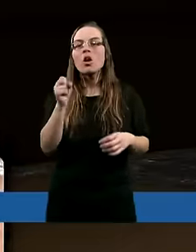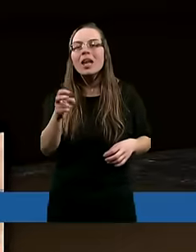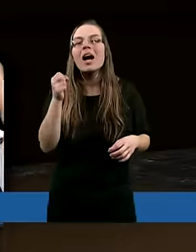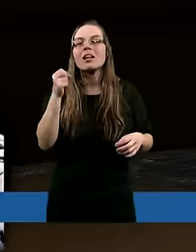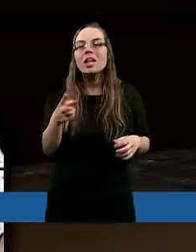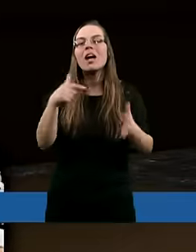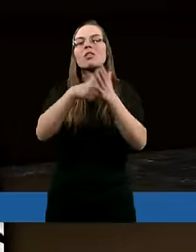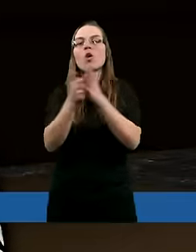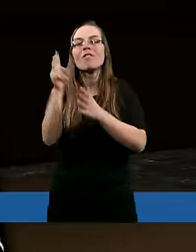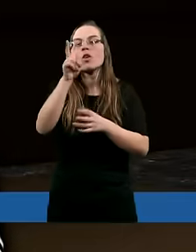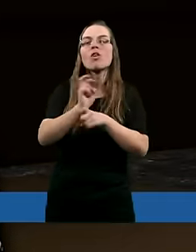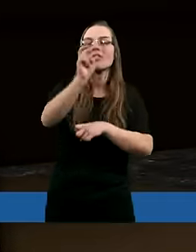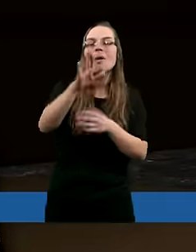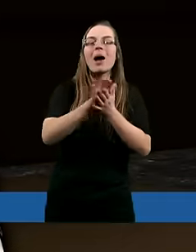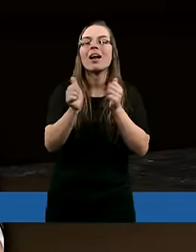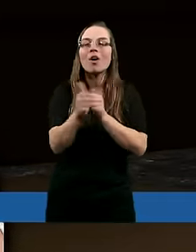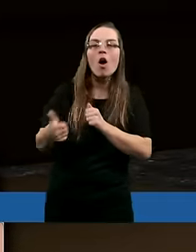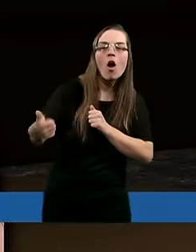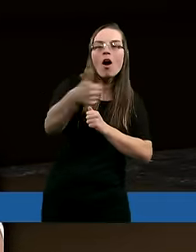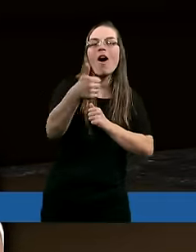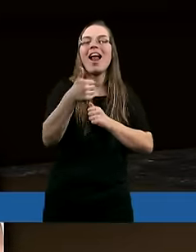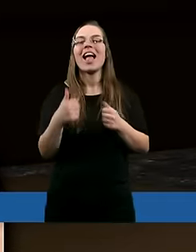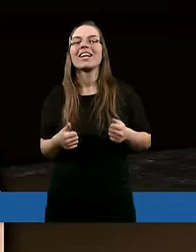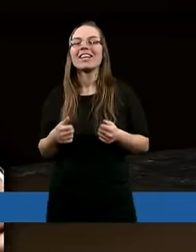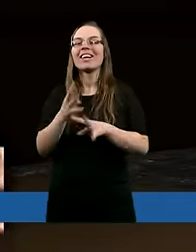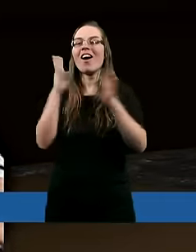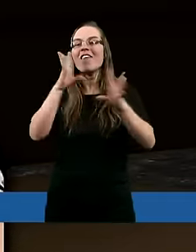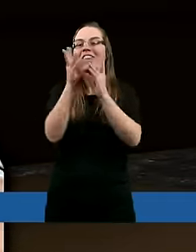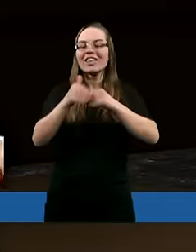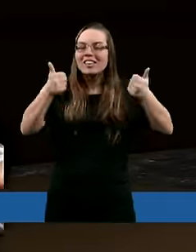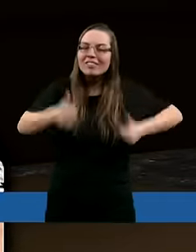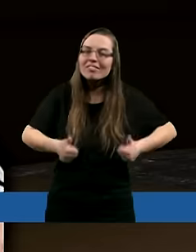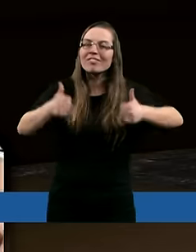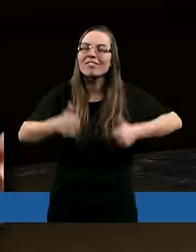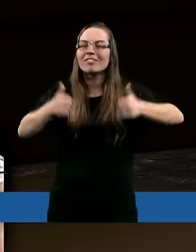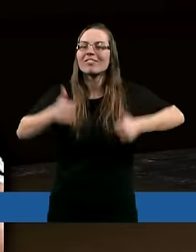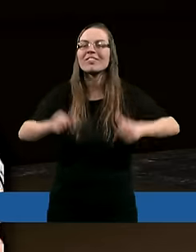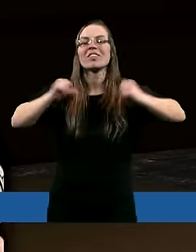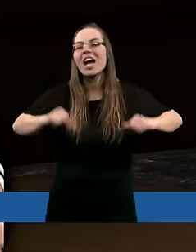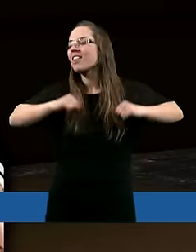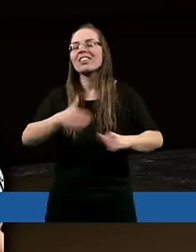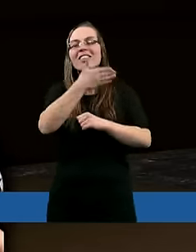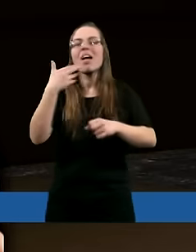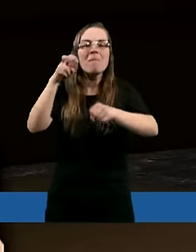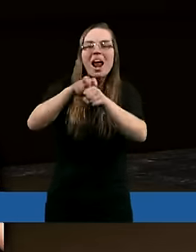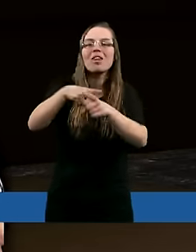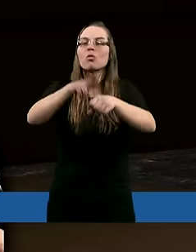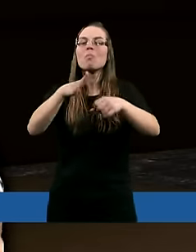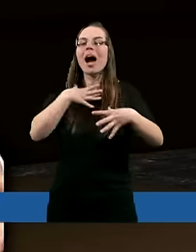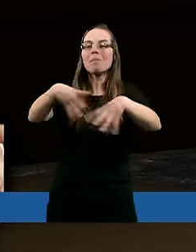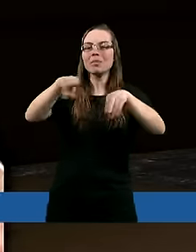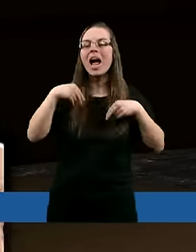tak, znowu ktoś bez kolejki chce wejść. Wszyscy siedzą, czekają. I tak nie ma lekarza, który ma przyjść.